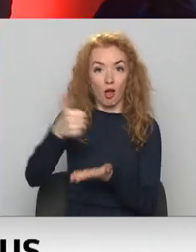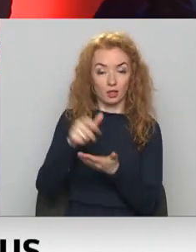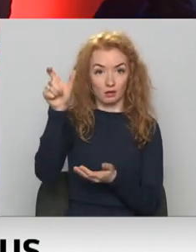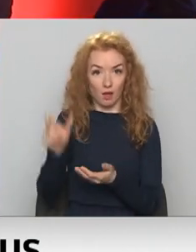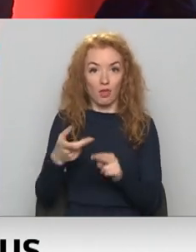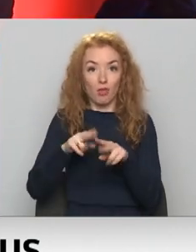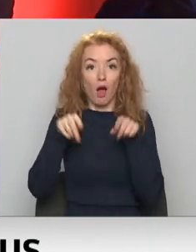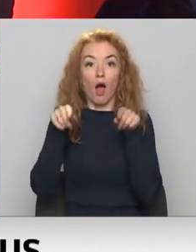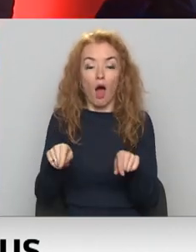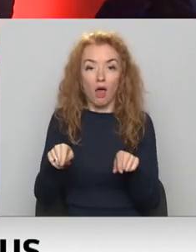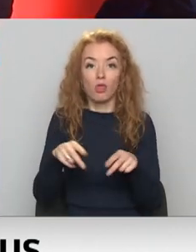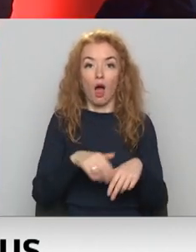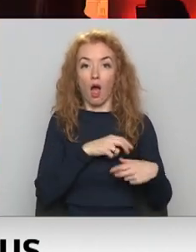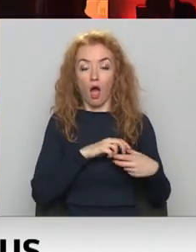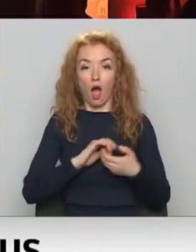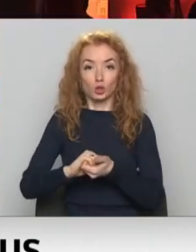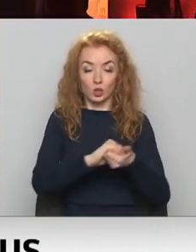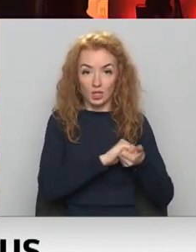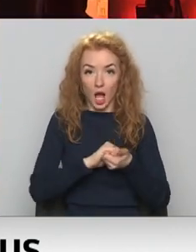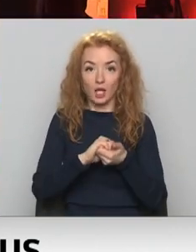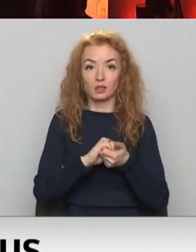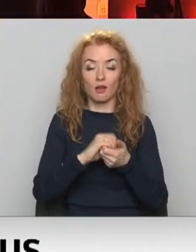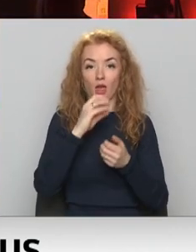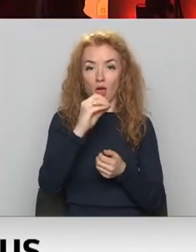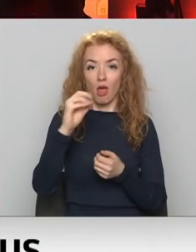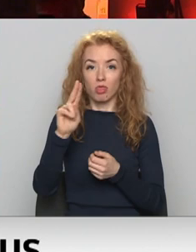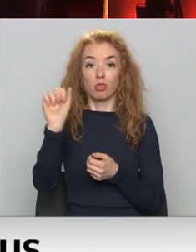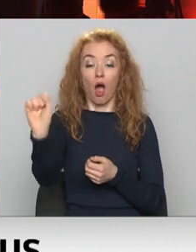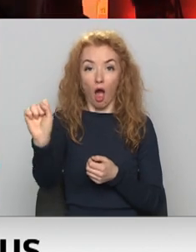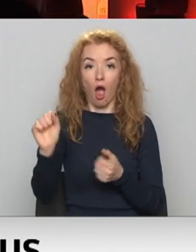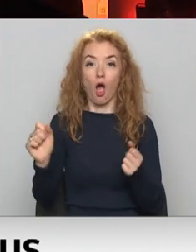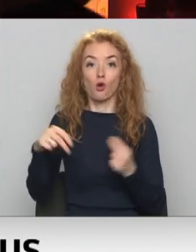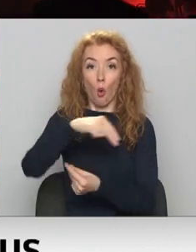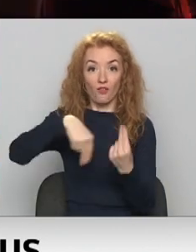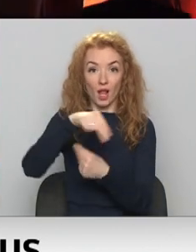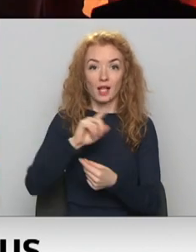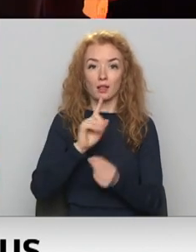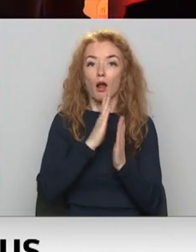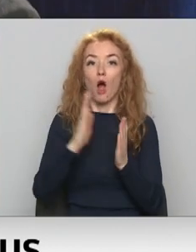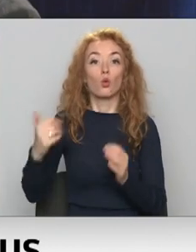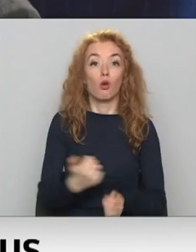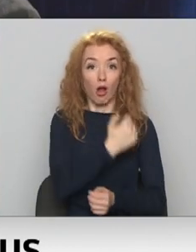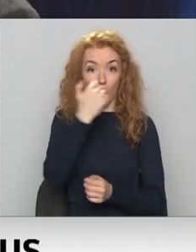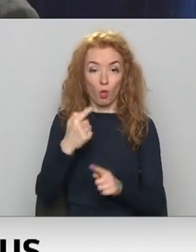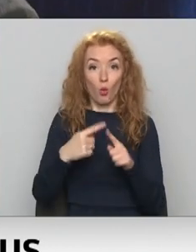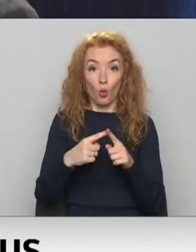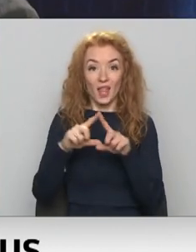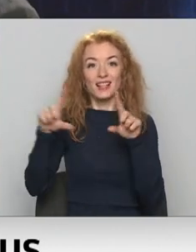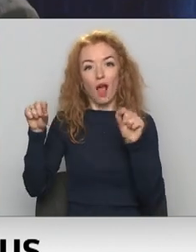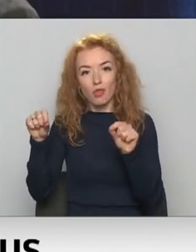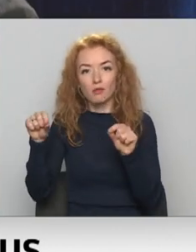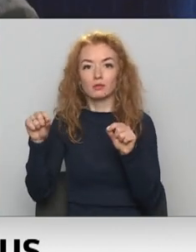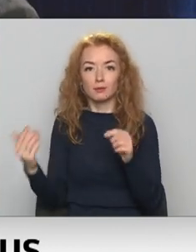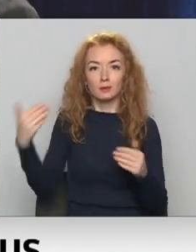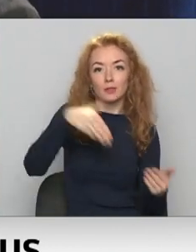Eiropas ārkārtas zvanu asociācijas jeb ENA konference ir ikgadais pasākums, kur dienestu pārstāvji apmainās ar